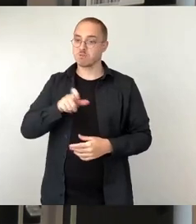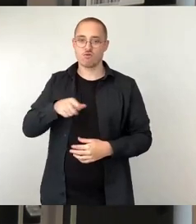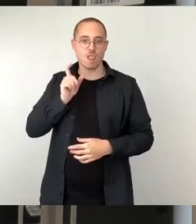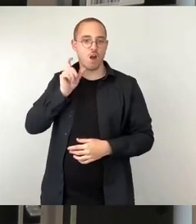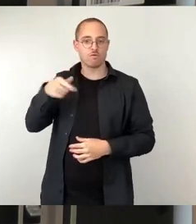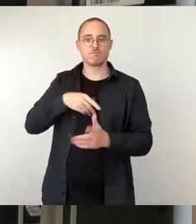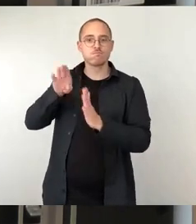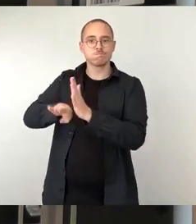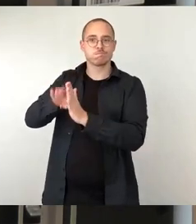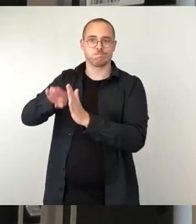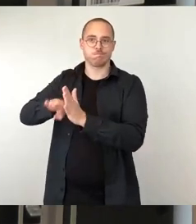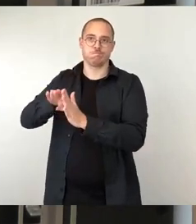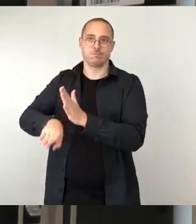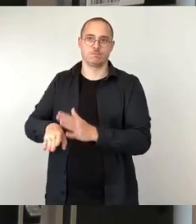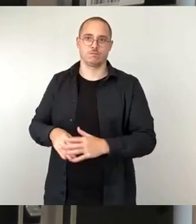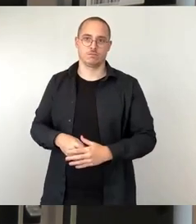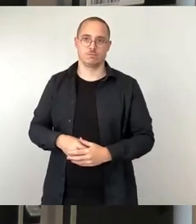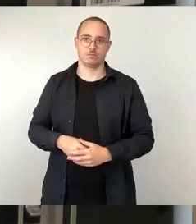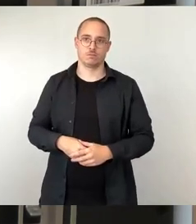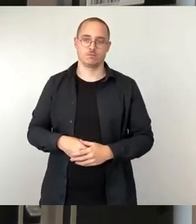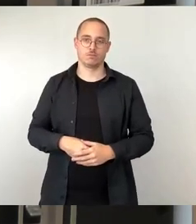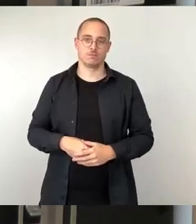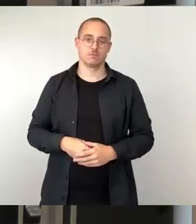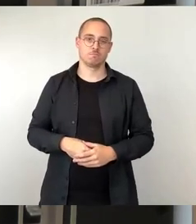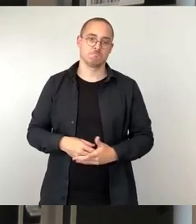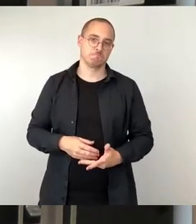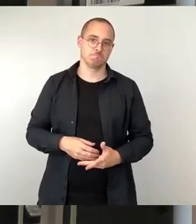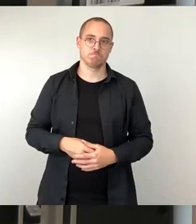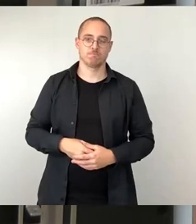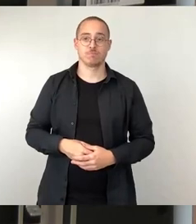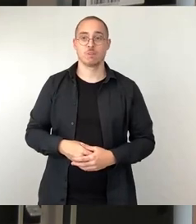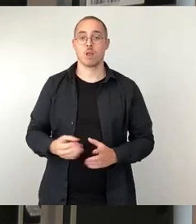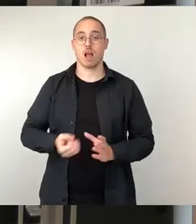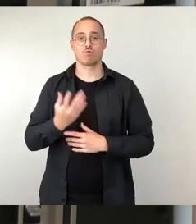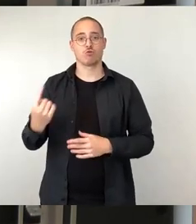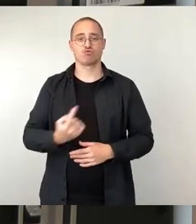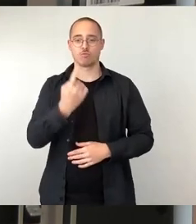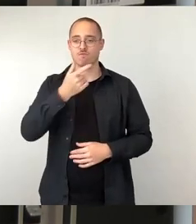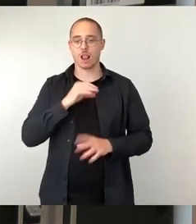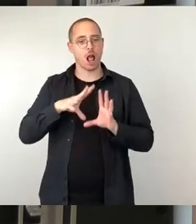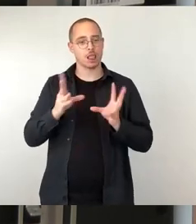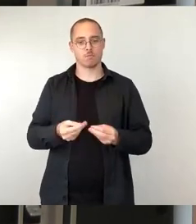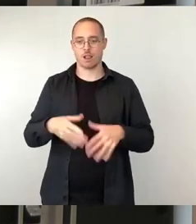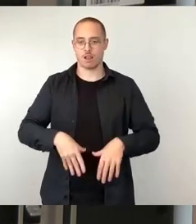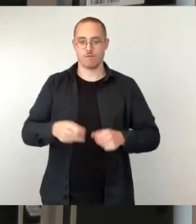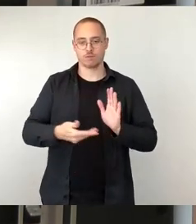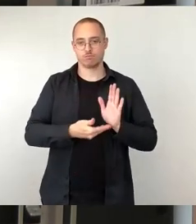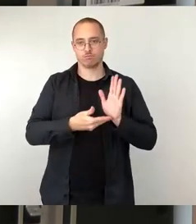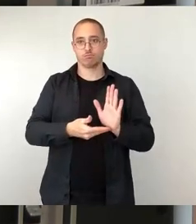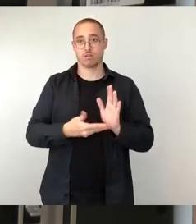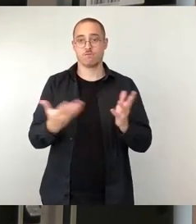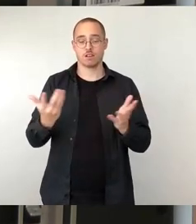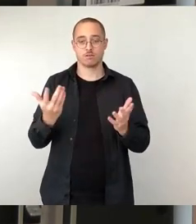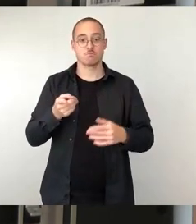Ich möchte aber zur aktuellen Stunde mal ganz allgemein einsteigen, denn der Titel der Freien Wähler klingt ja